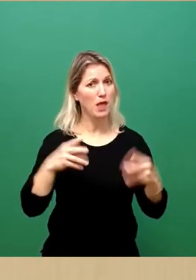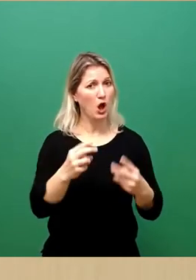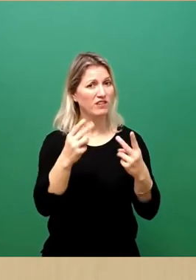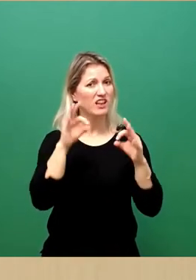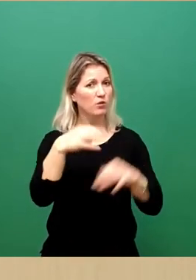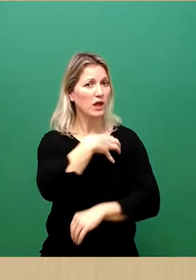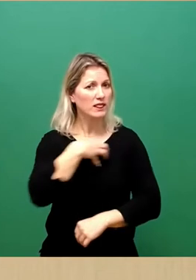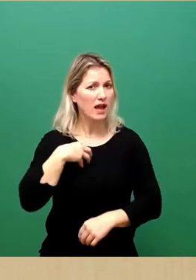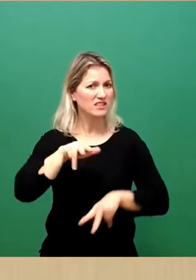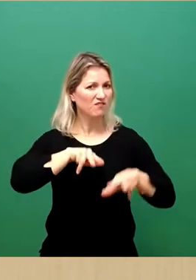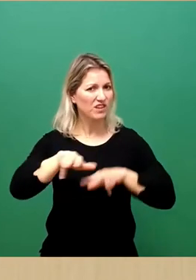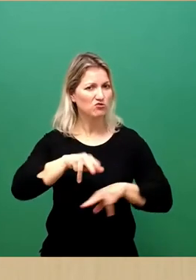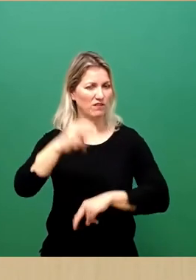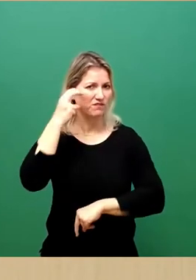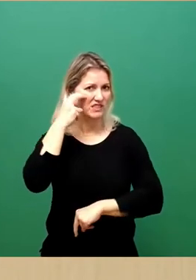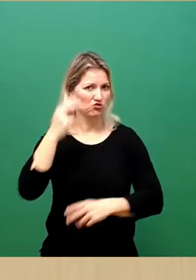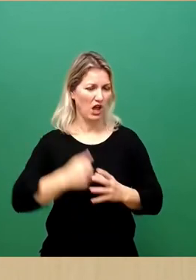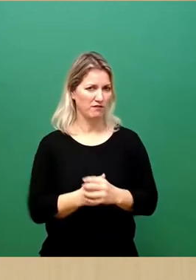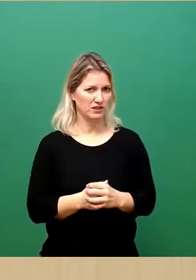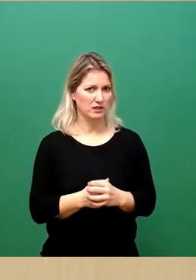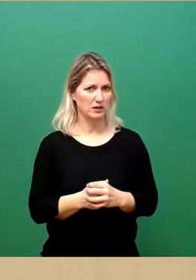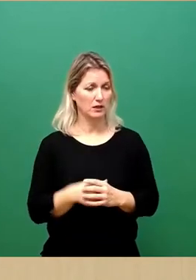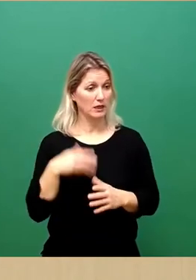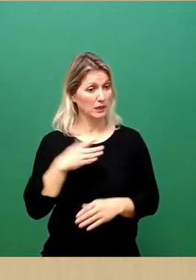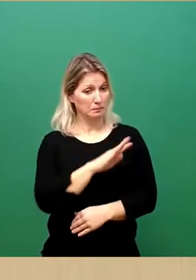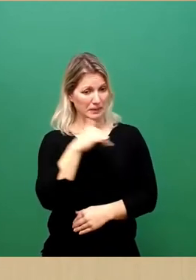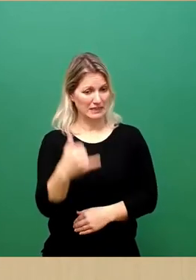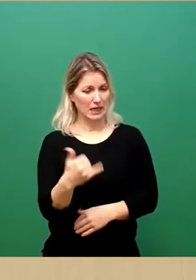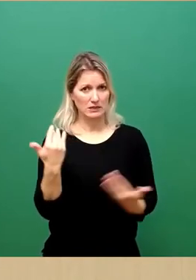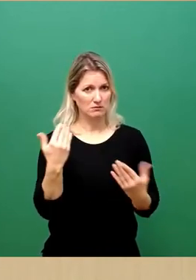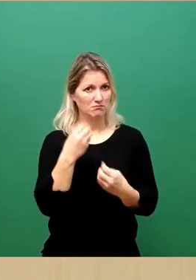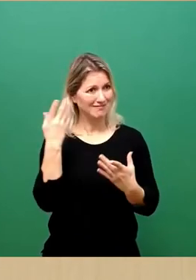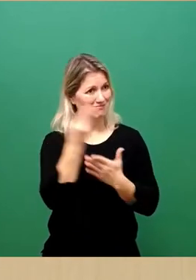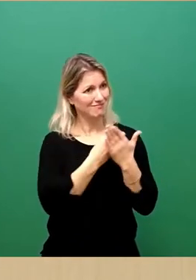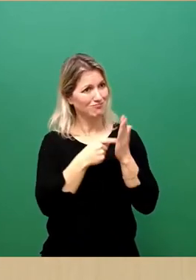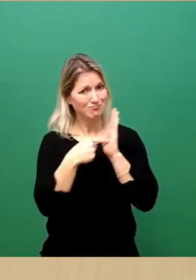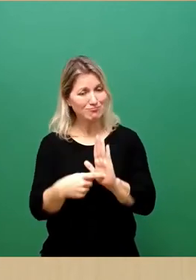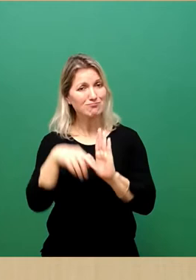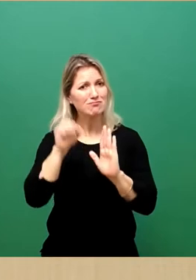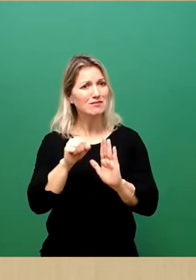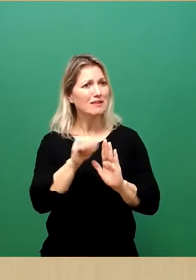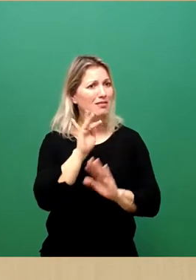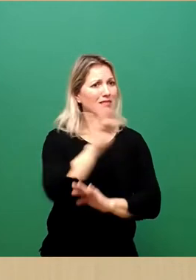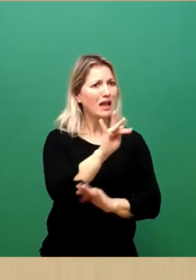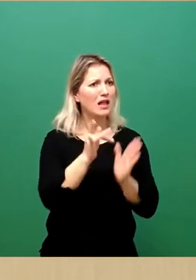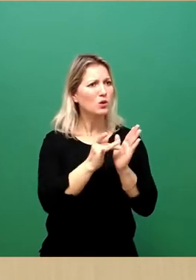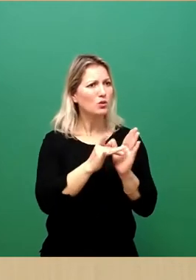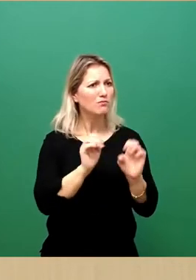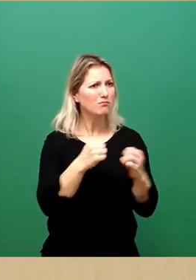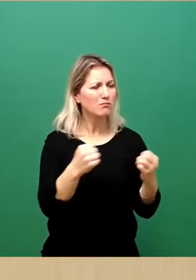Ich habe bisher keine greifbaren Gründe gegen dieses Zeichen gehört, bin aber der Überzeugung, es bricht sehr viel dafür.